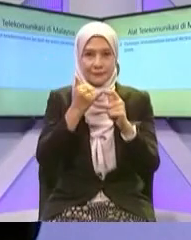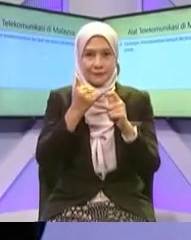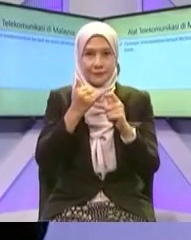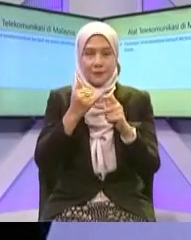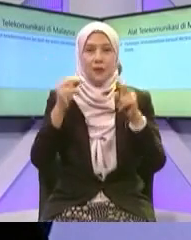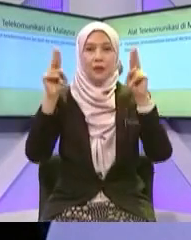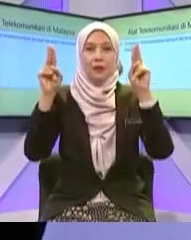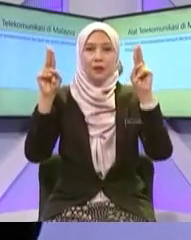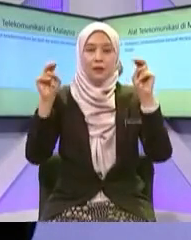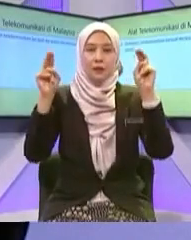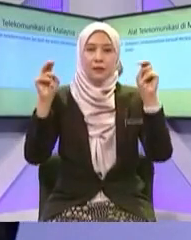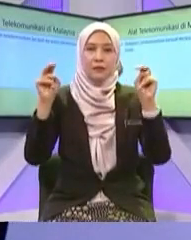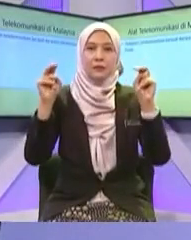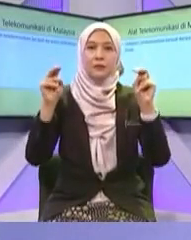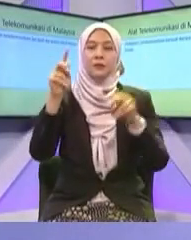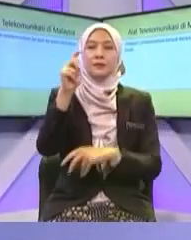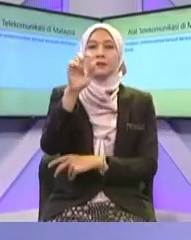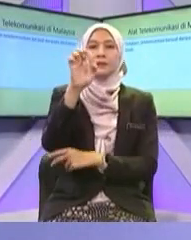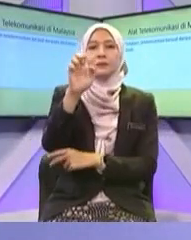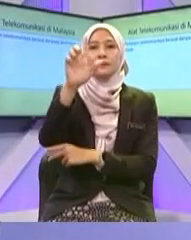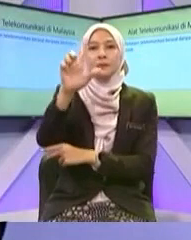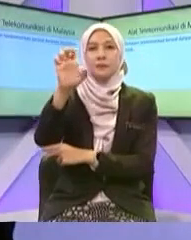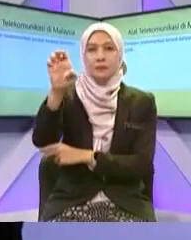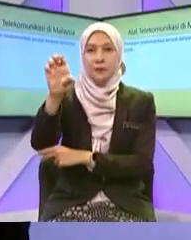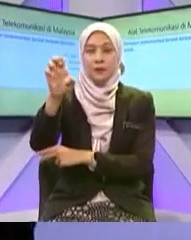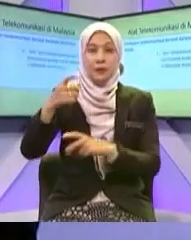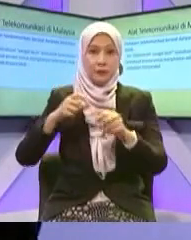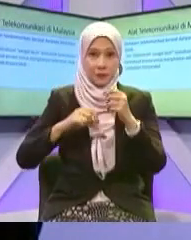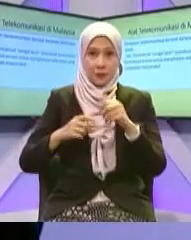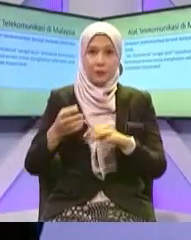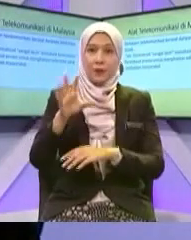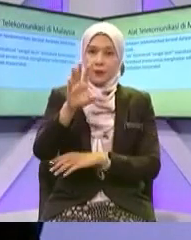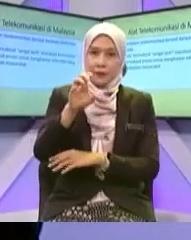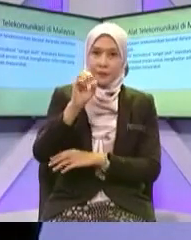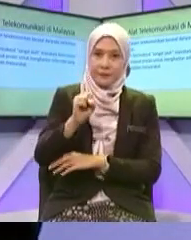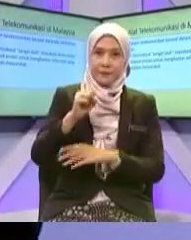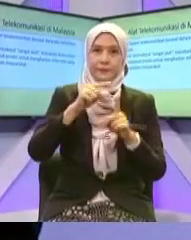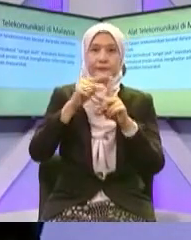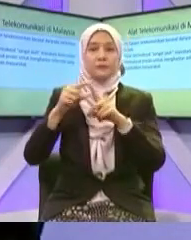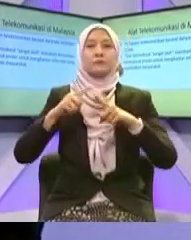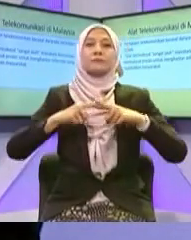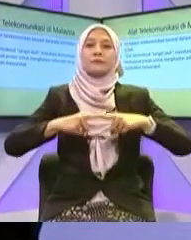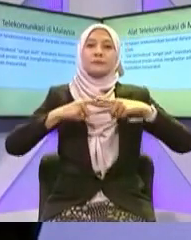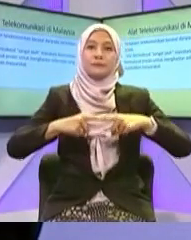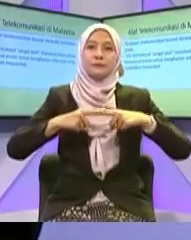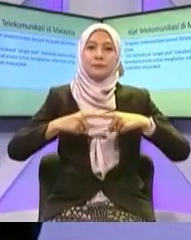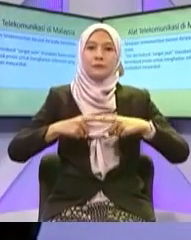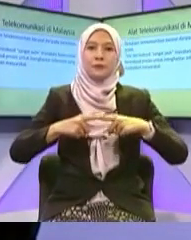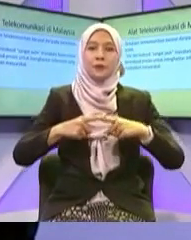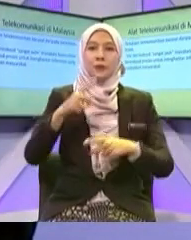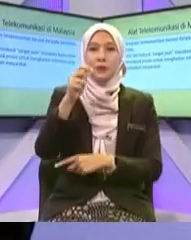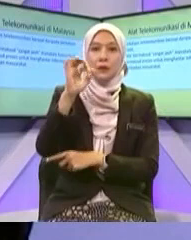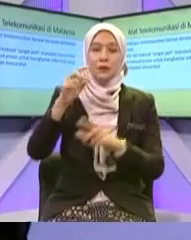Perkataan telekomunikasi Berasal daripada Perkataan Greek Tele bermaksud Sangat jauh Manakala